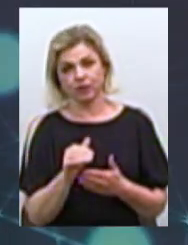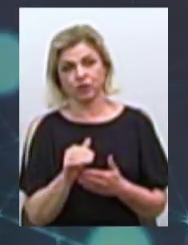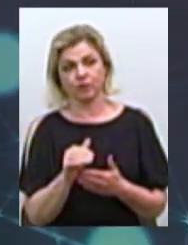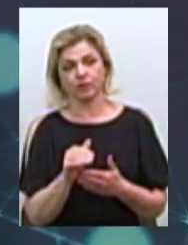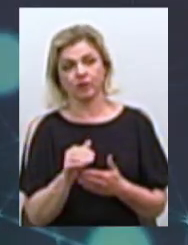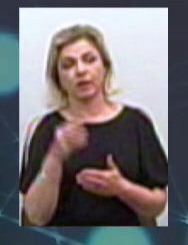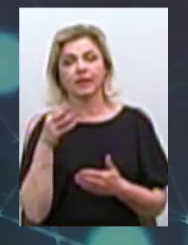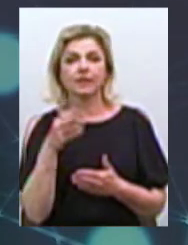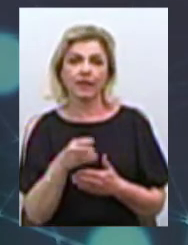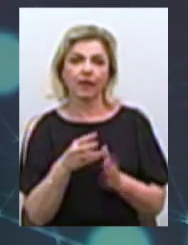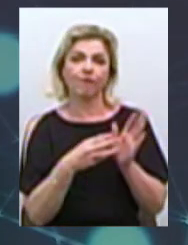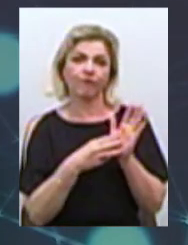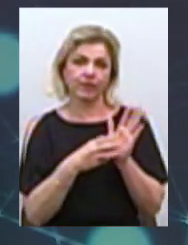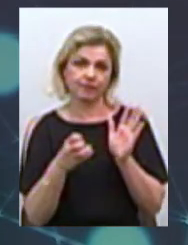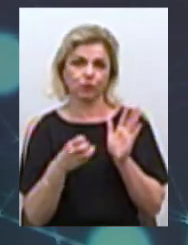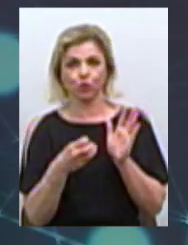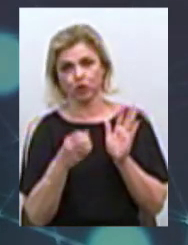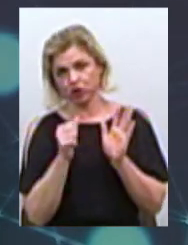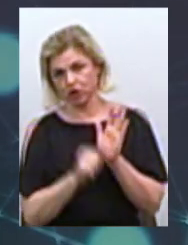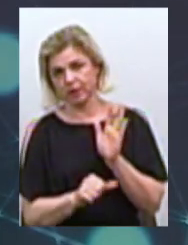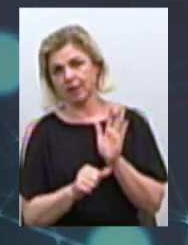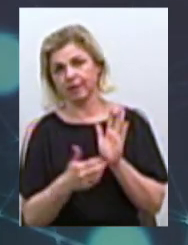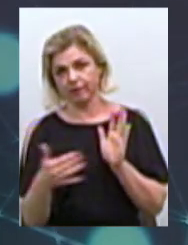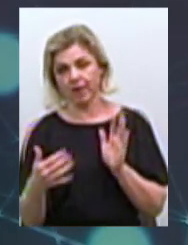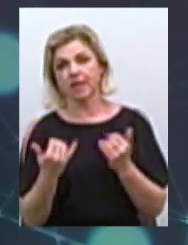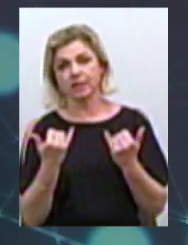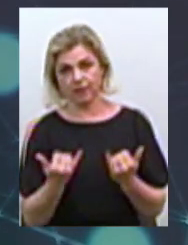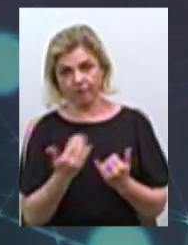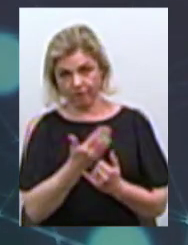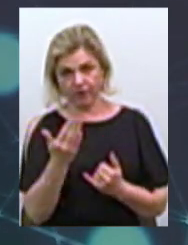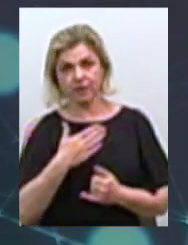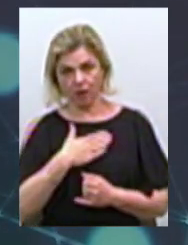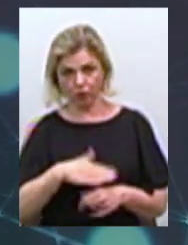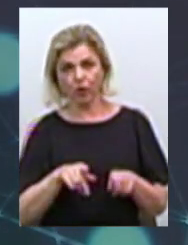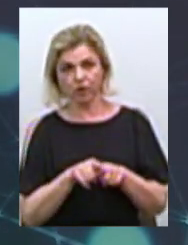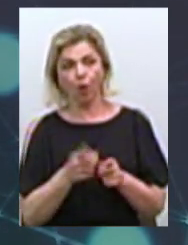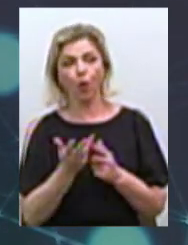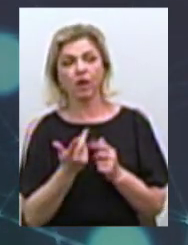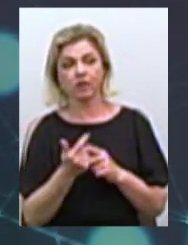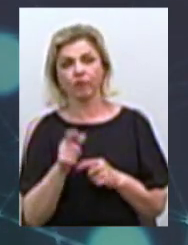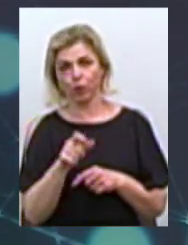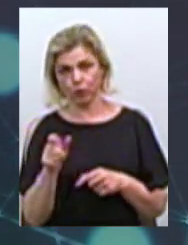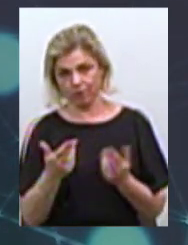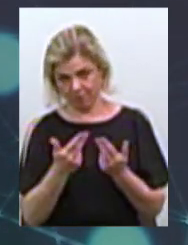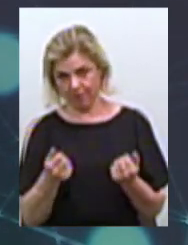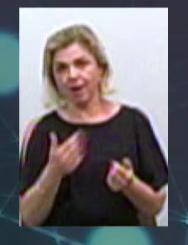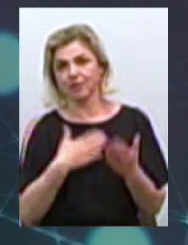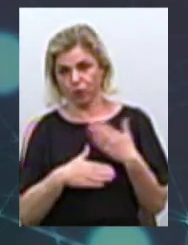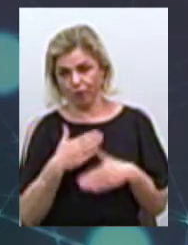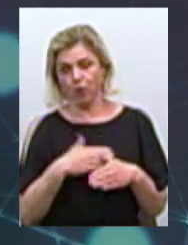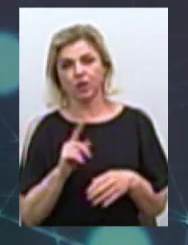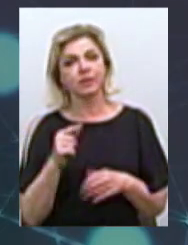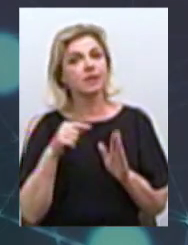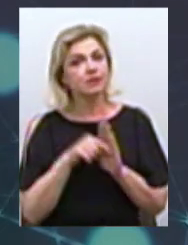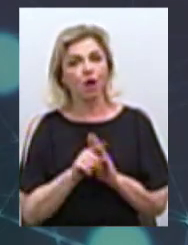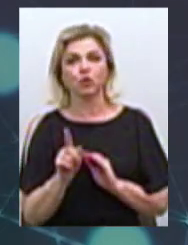3860. На сьогоднішній день ви задоволені такою кількістю людей? Так, ми задоволені. Це значить,